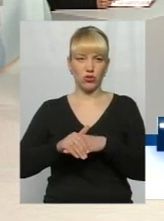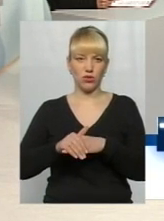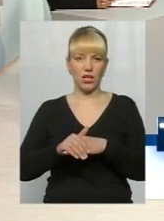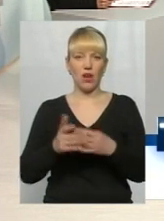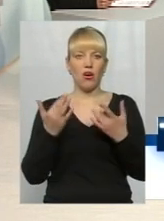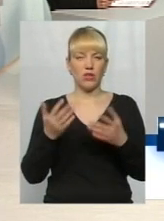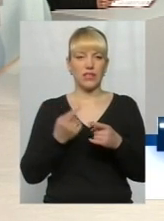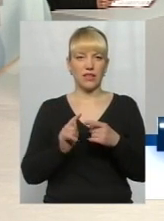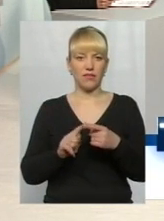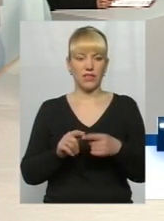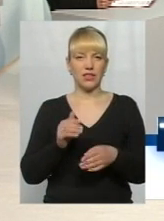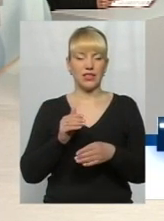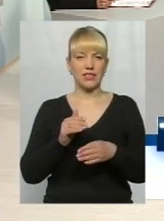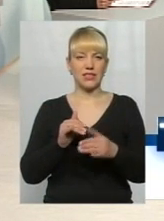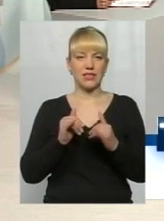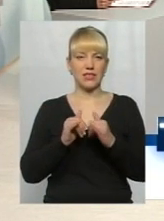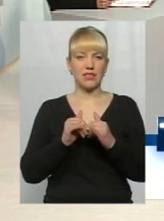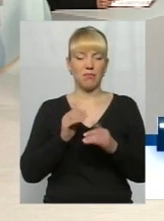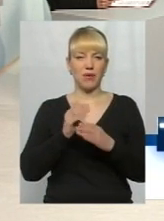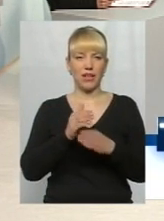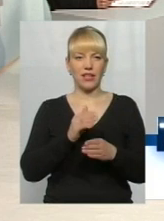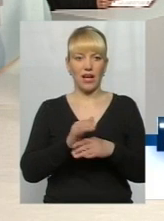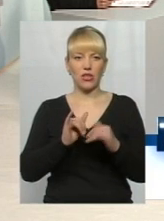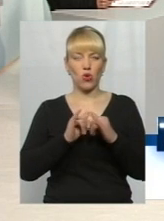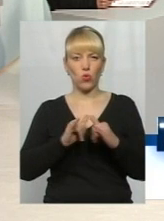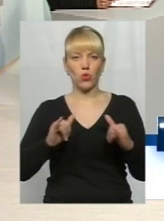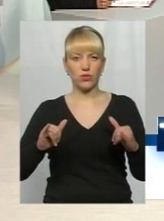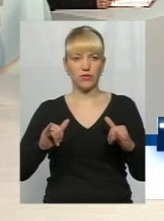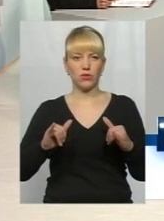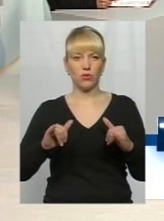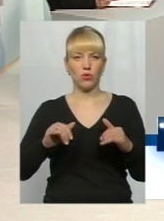оскільки він сприяє розвитку потім і демократичних принципів.